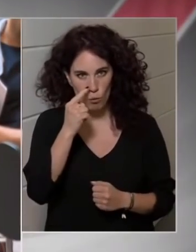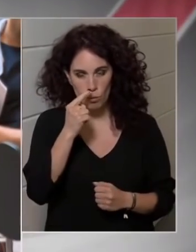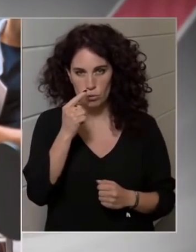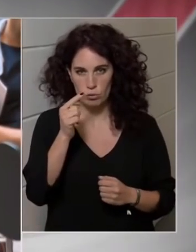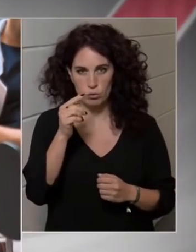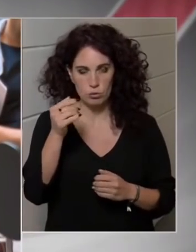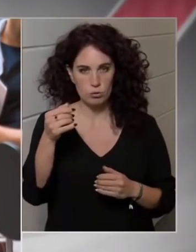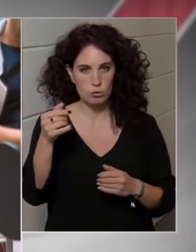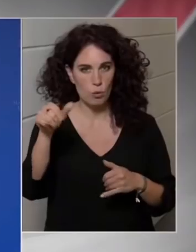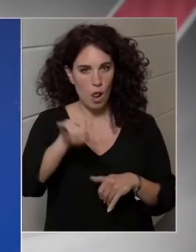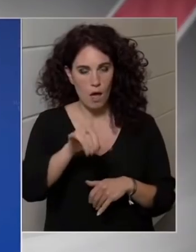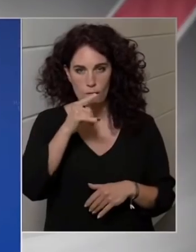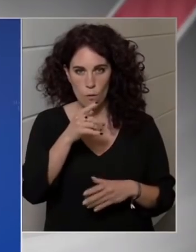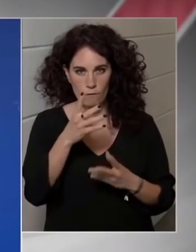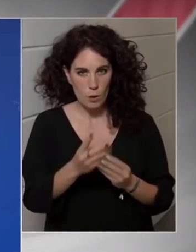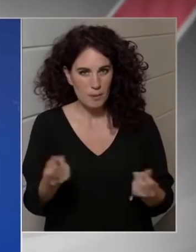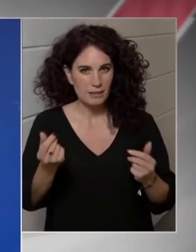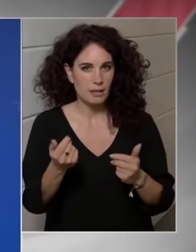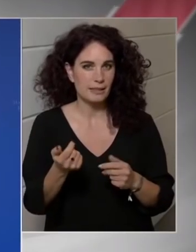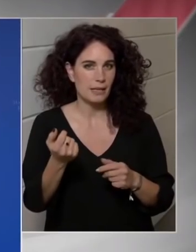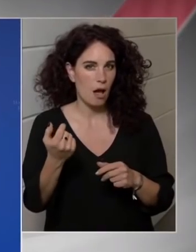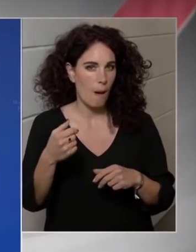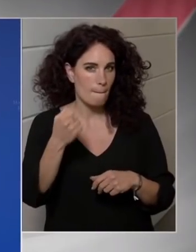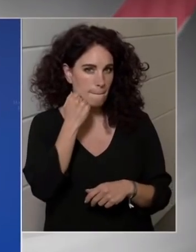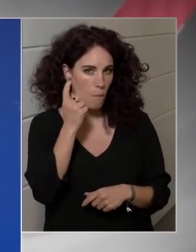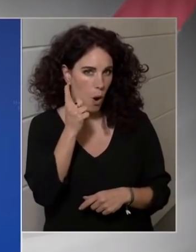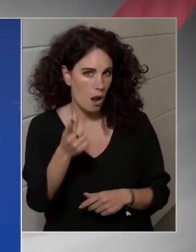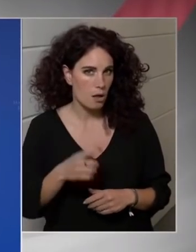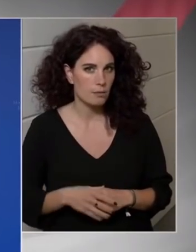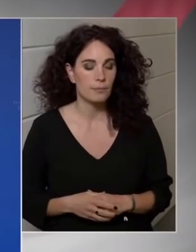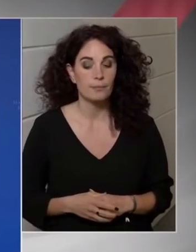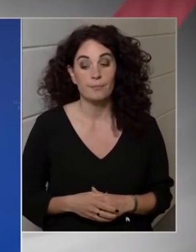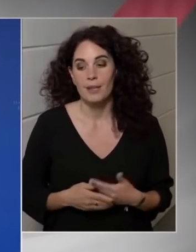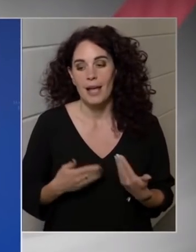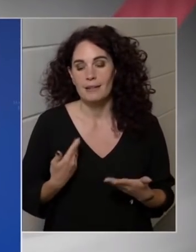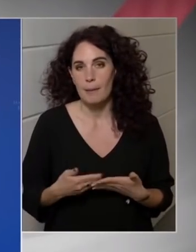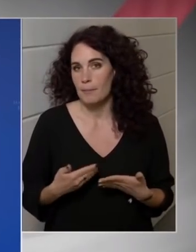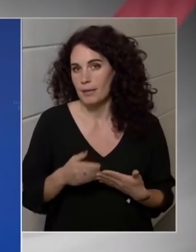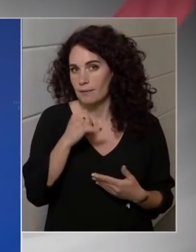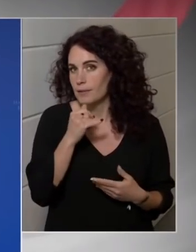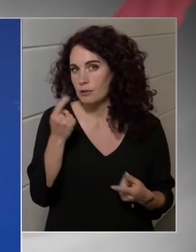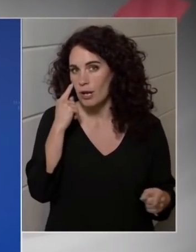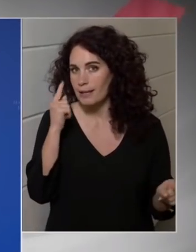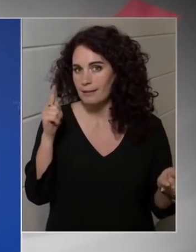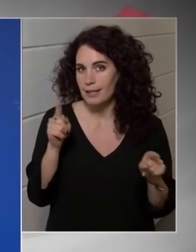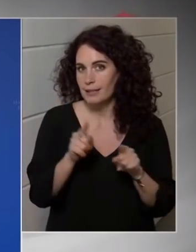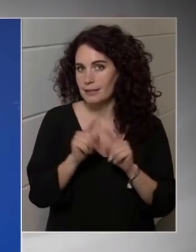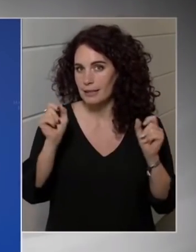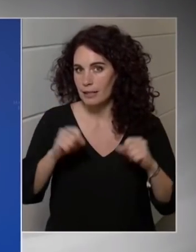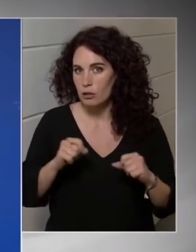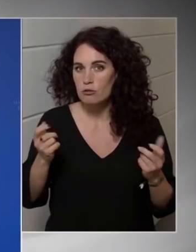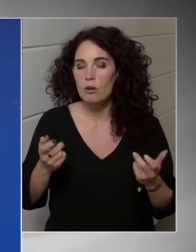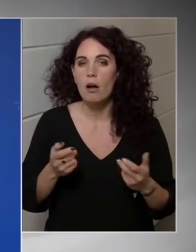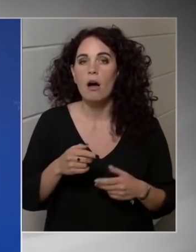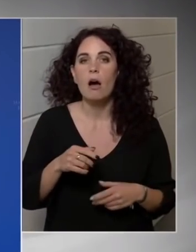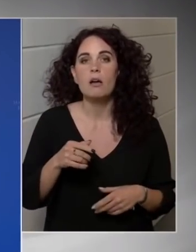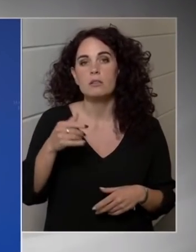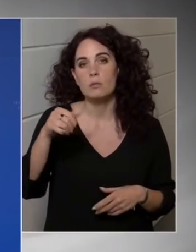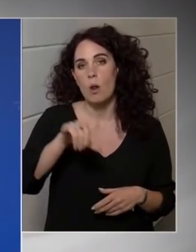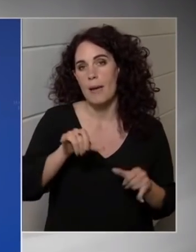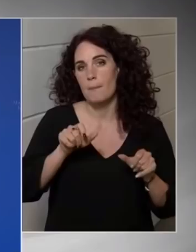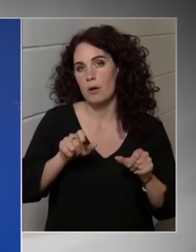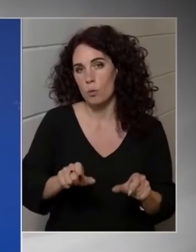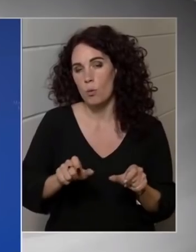fog finomítani a MOL? Nem, mert nincs egyetértés. Tehát egy jelen pillanatban az olajembergó tekintetében